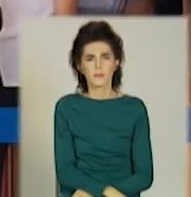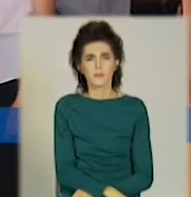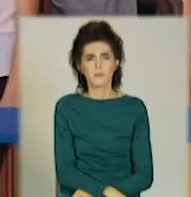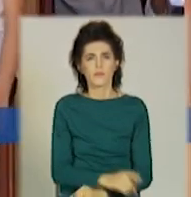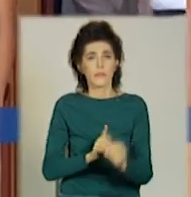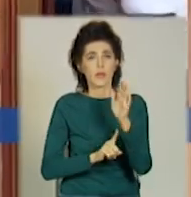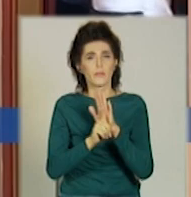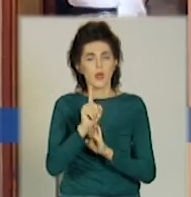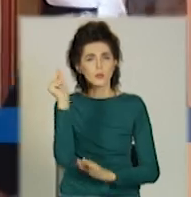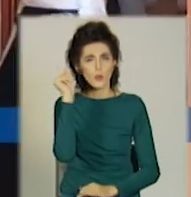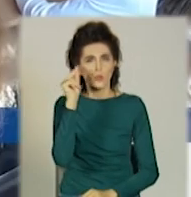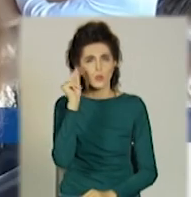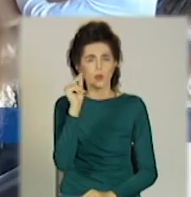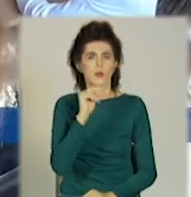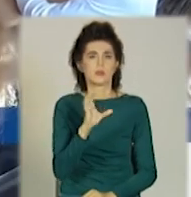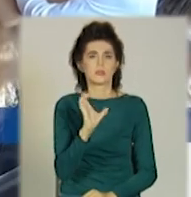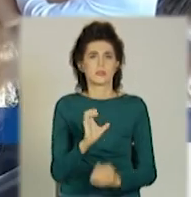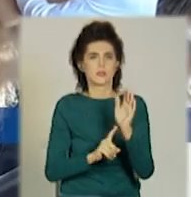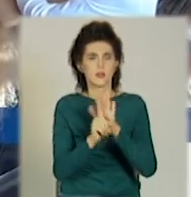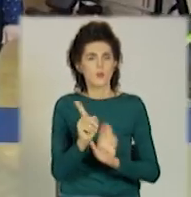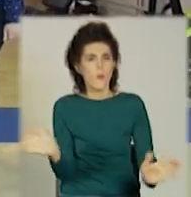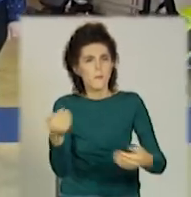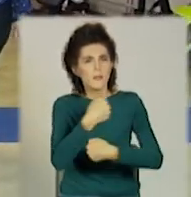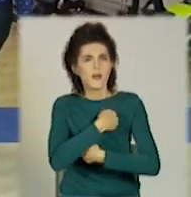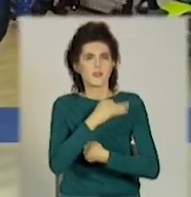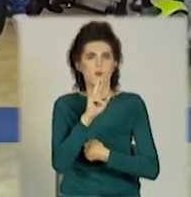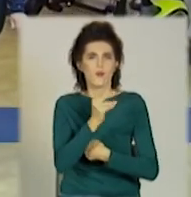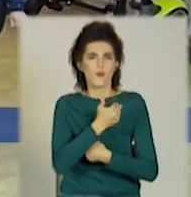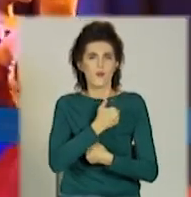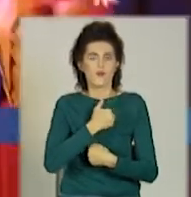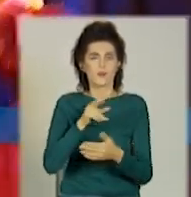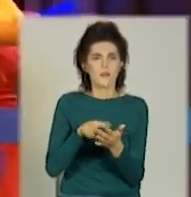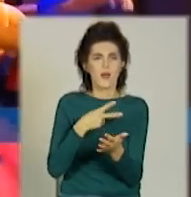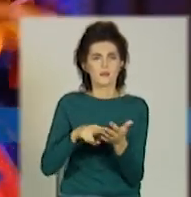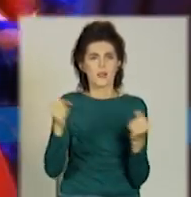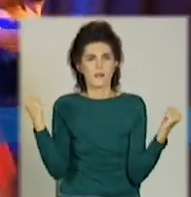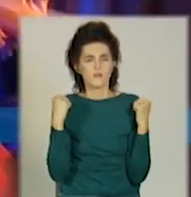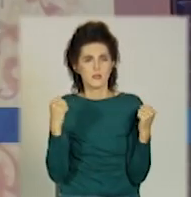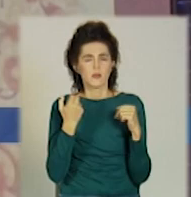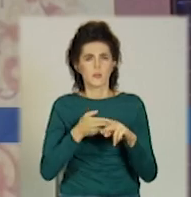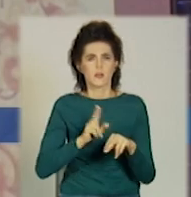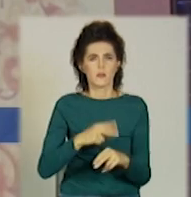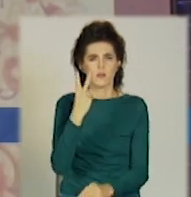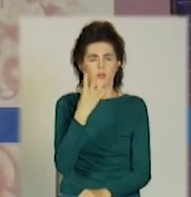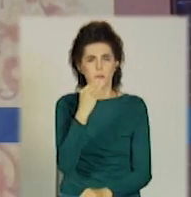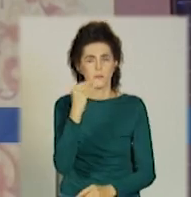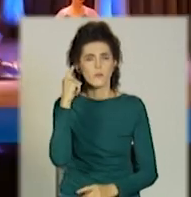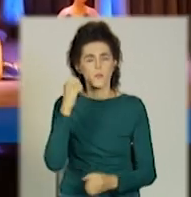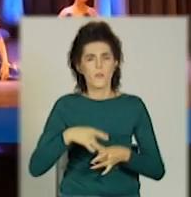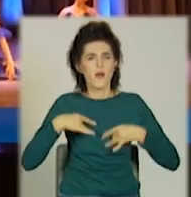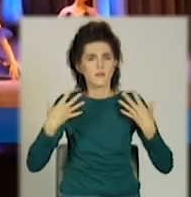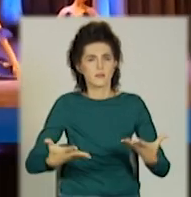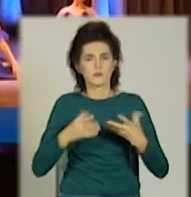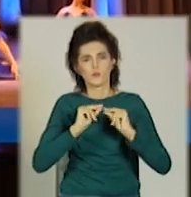Розпочинають уроки з обіймів та мріють викладати танці на фізкультурі. За два дні – професійне свято